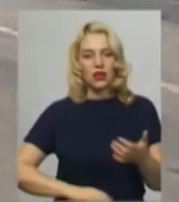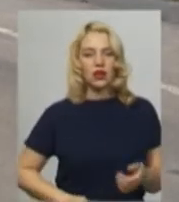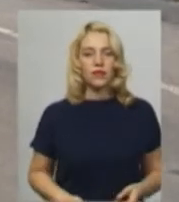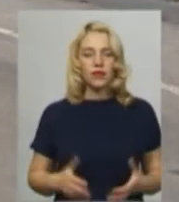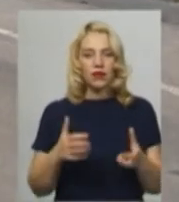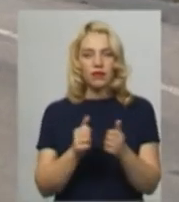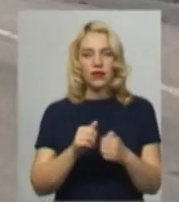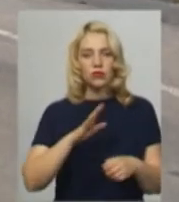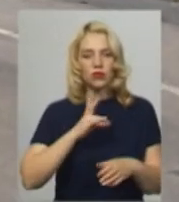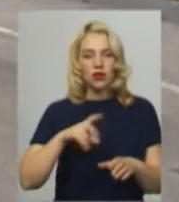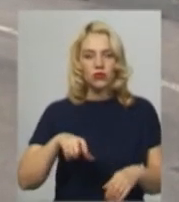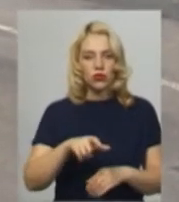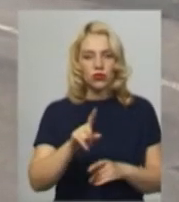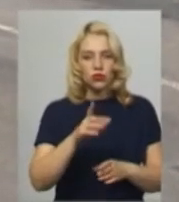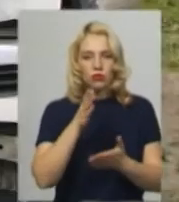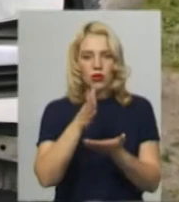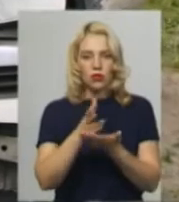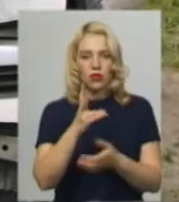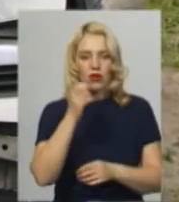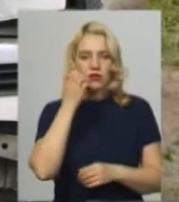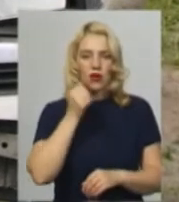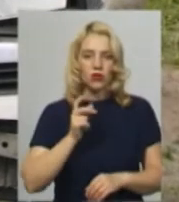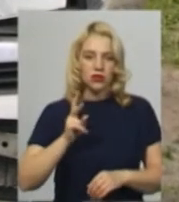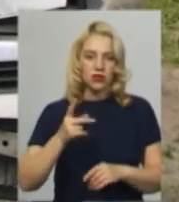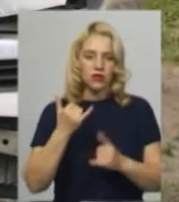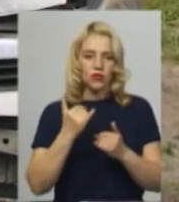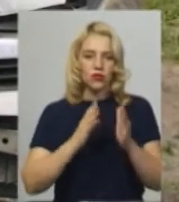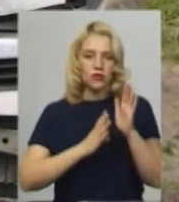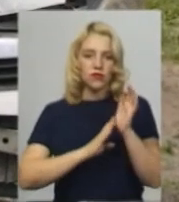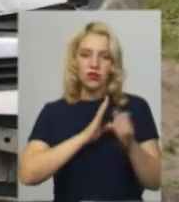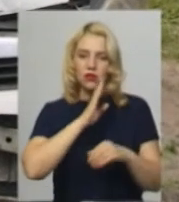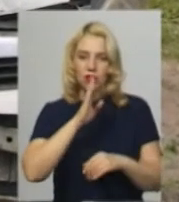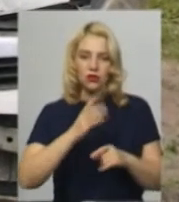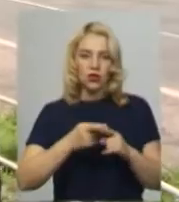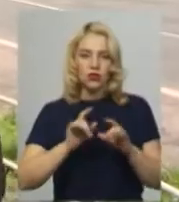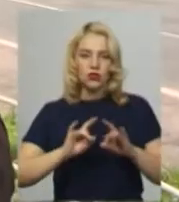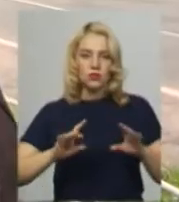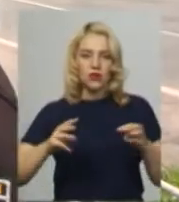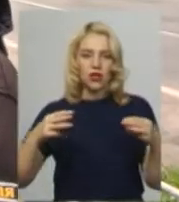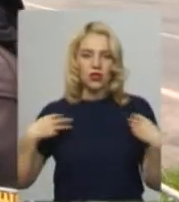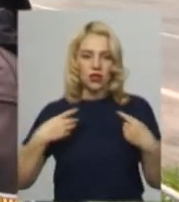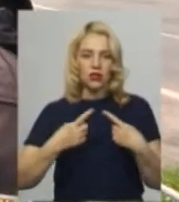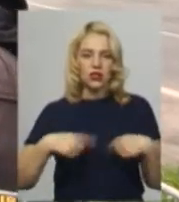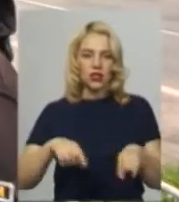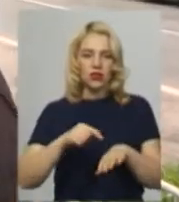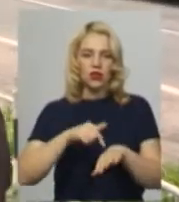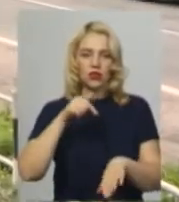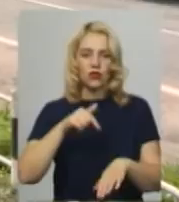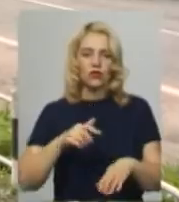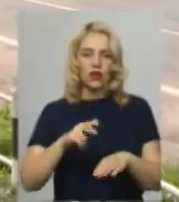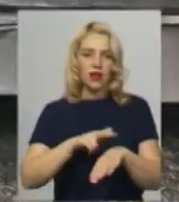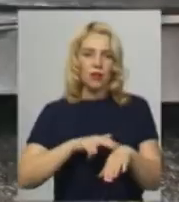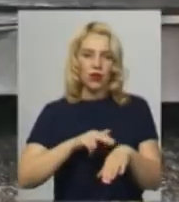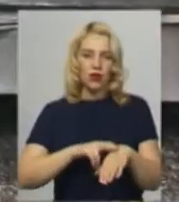Аварія сталася на дорозі, що прямує на Старокостянтинів, сьогодні о 9-й ранку, розповідає начальник сектору реагування патрульної поліції